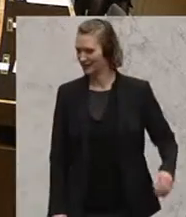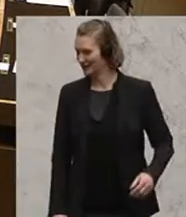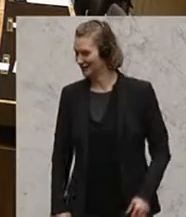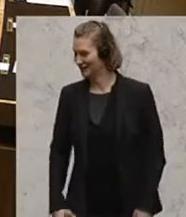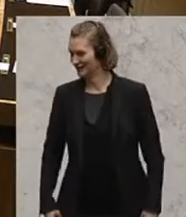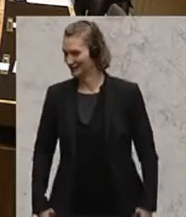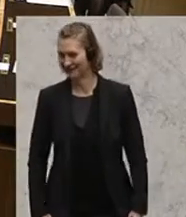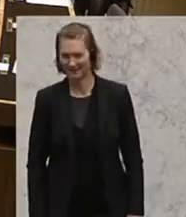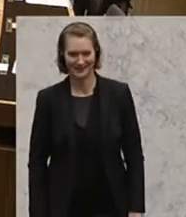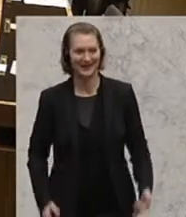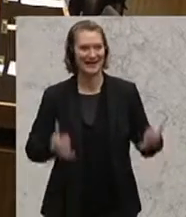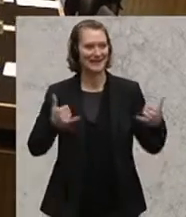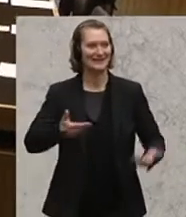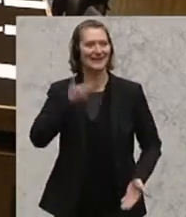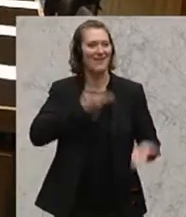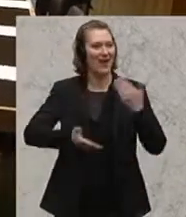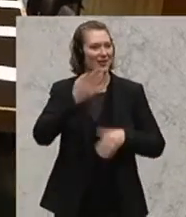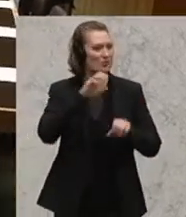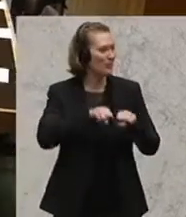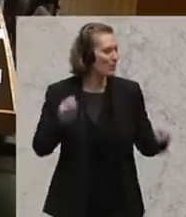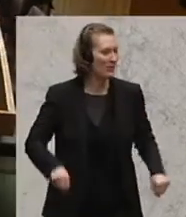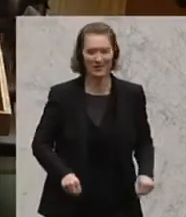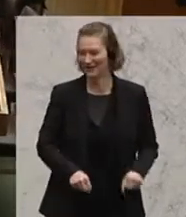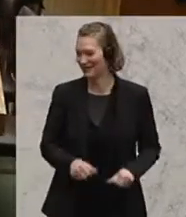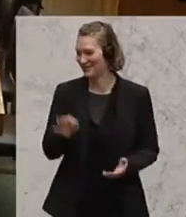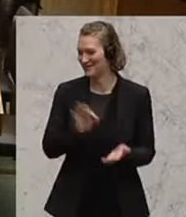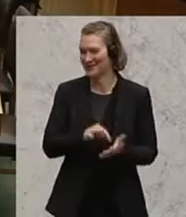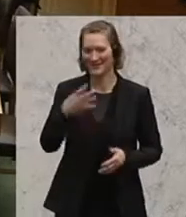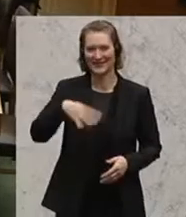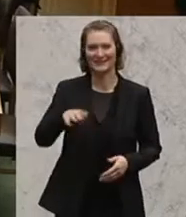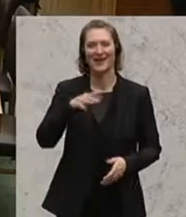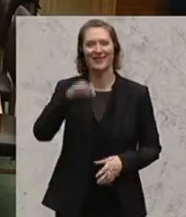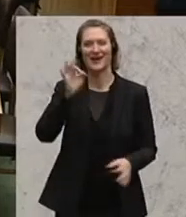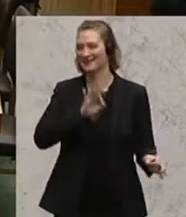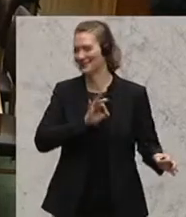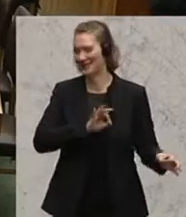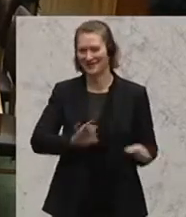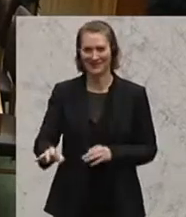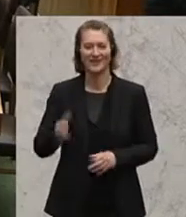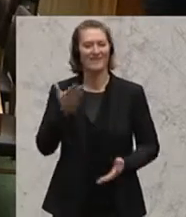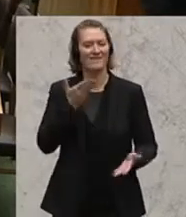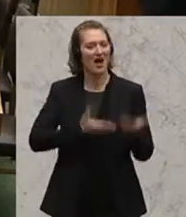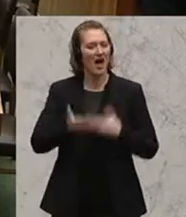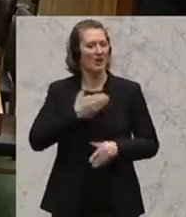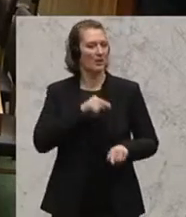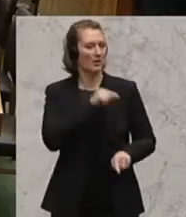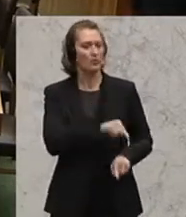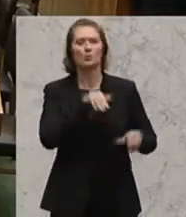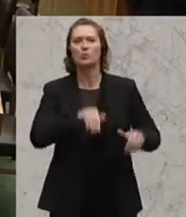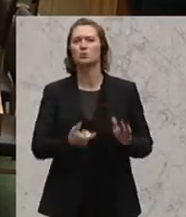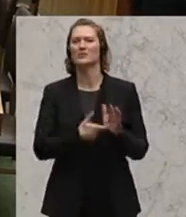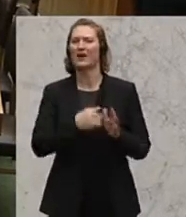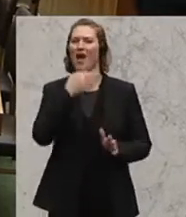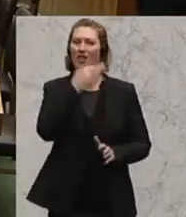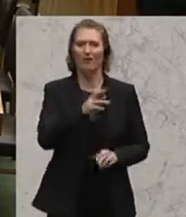Ich unterbreche nunmehr die Verhandlungen über den Punkt 14 der Tagesordnung, damit die verlangte Behandlung einer dringlichen Anfrage gemäß...